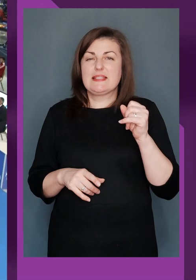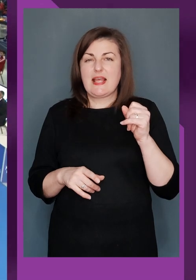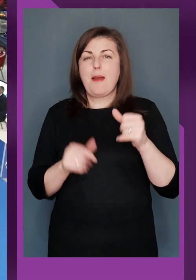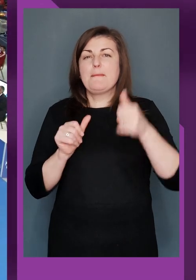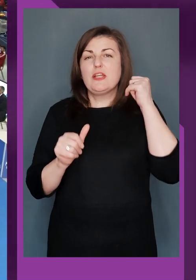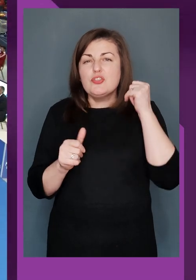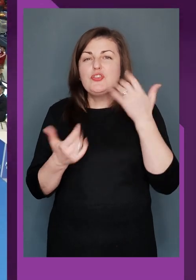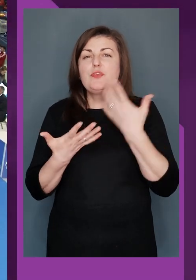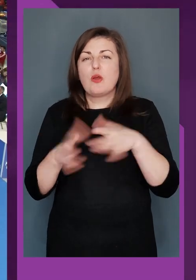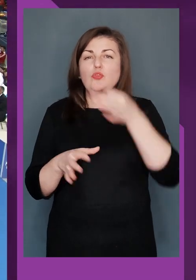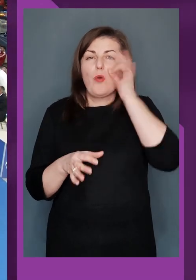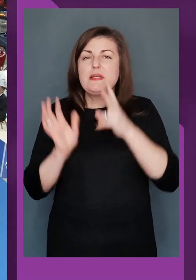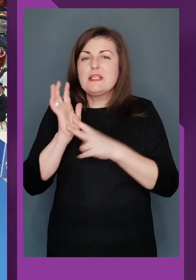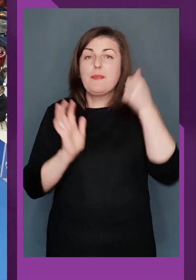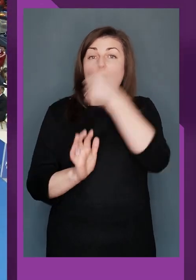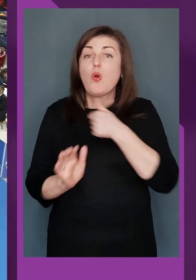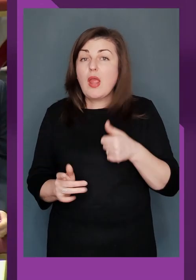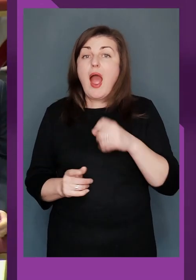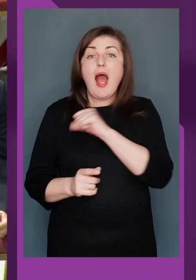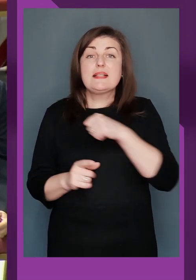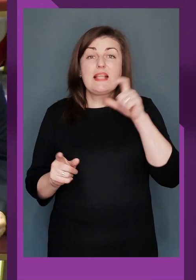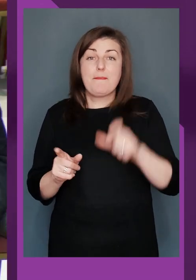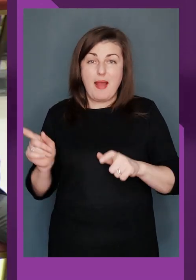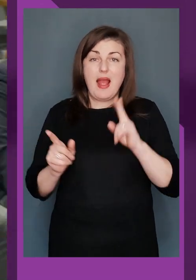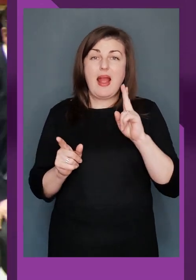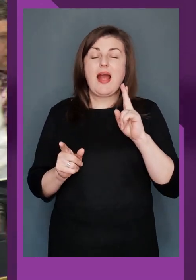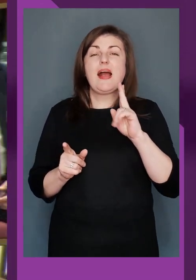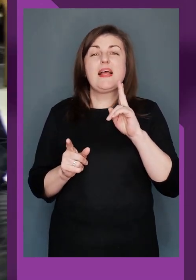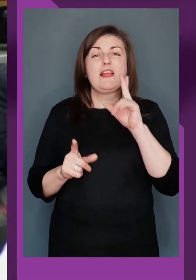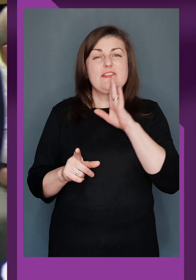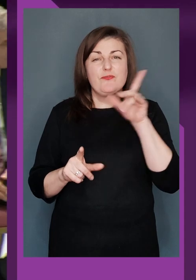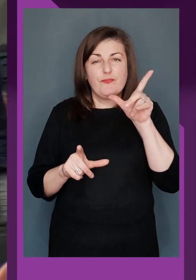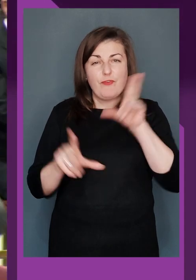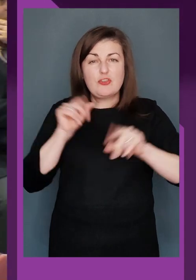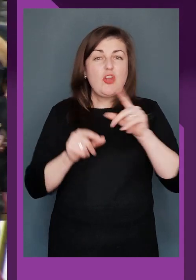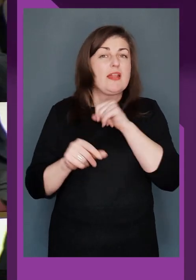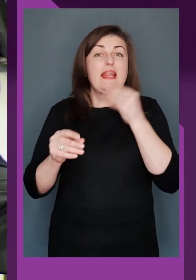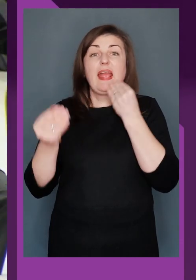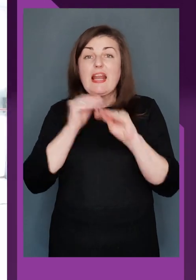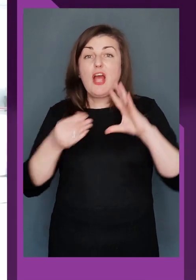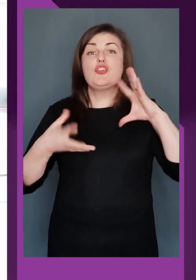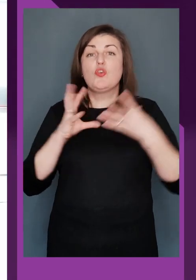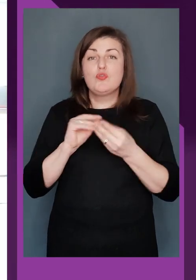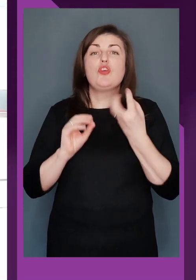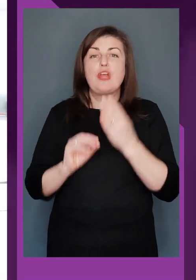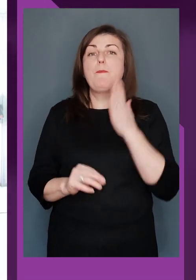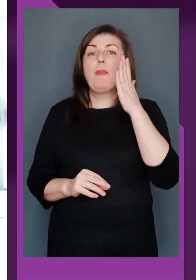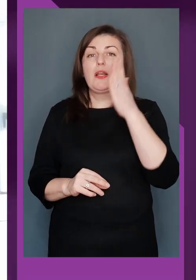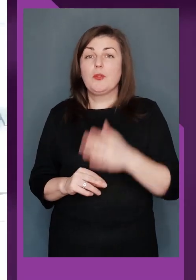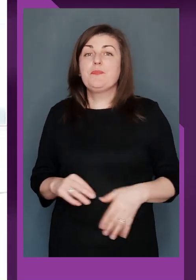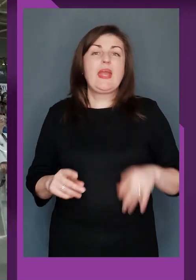Заплечимо спортсменки семивічний досвід тренувань. Але сама Ярапетян вважає, що найкращі результати ще попереду.